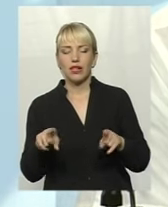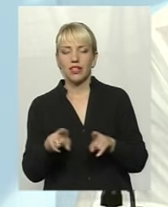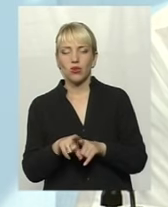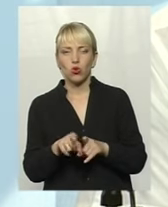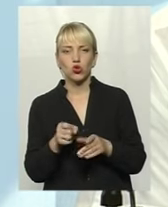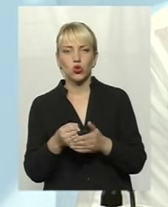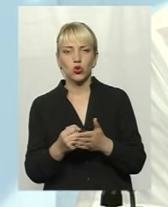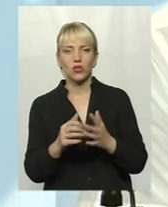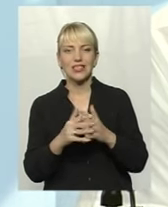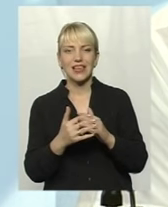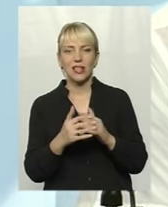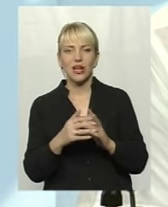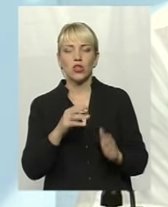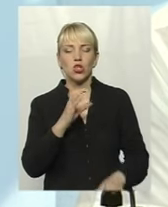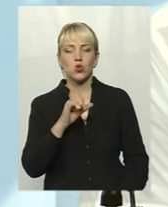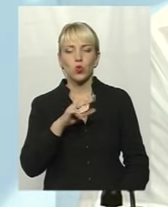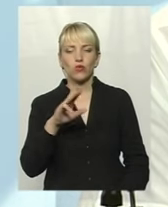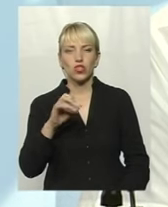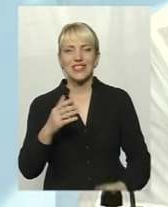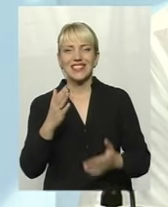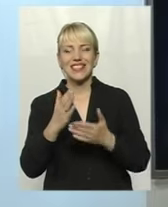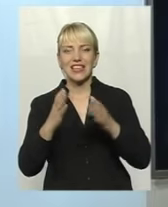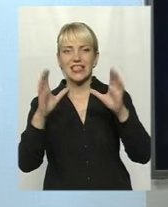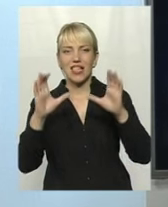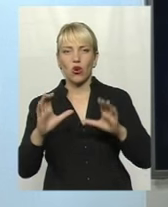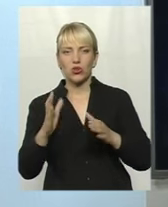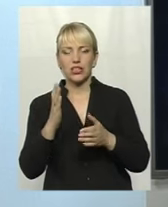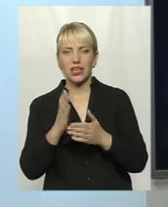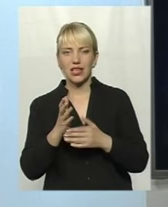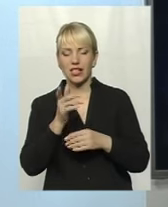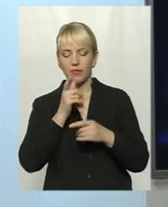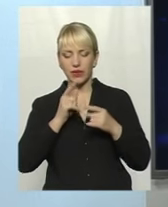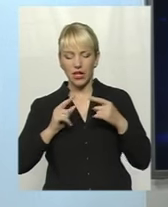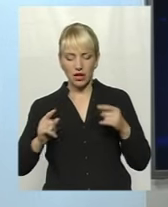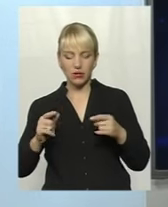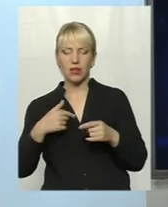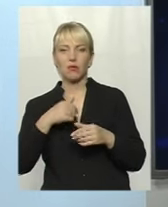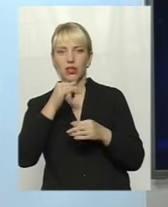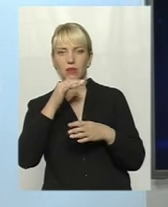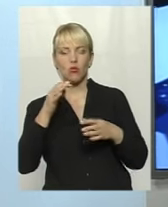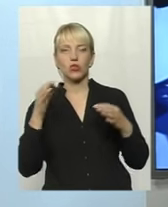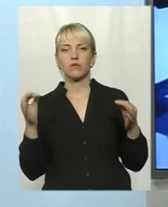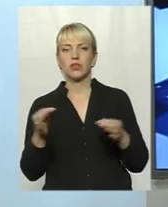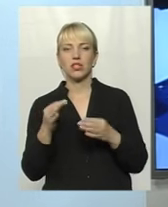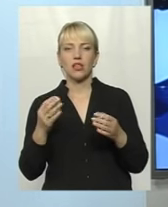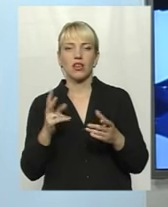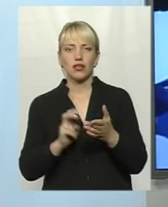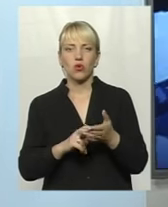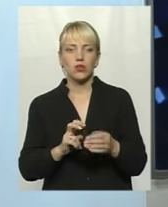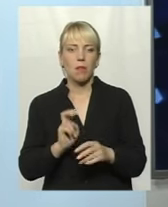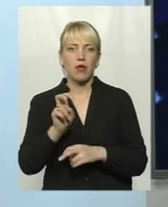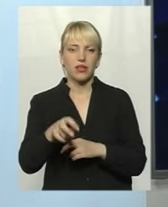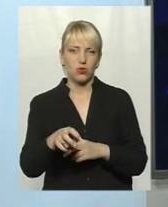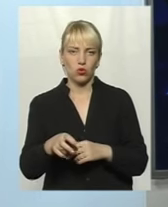Тобто, ми в цьому плані працюємо, але, розумієте, є законодавство, є терміни, і ми не можемо ніяк перескочити або щось ускорити, так би, як нам би це